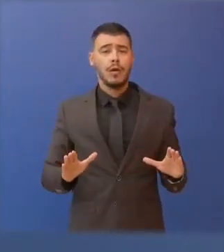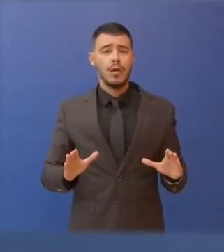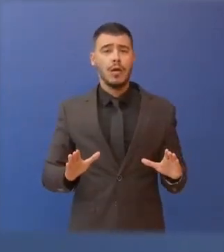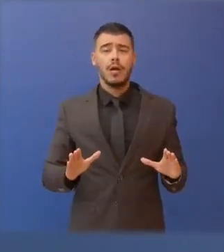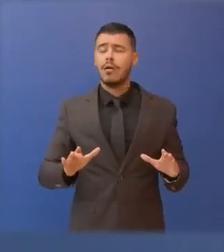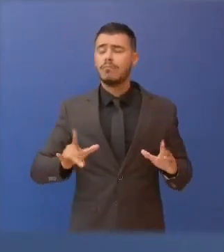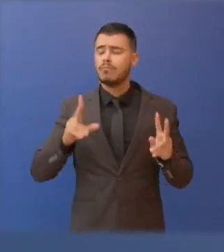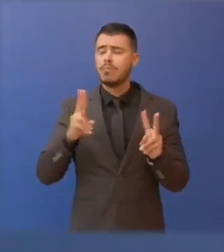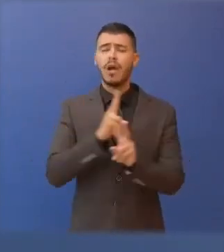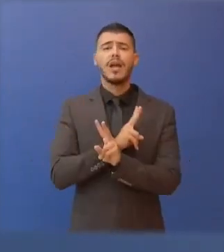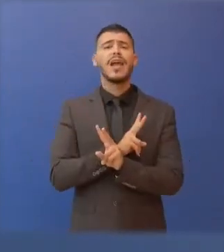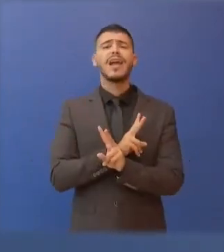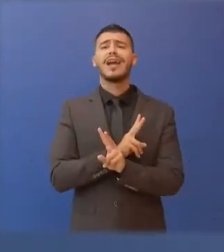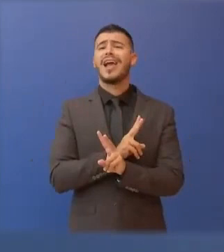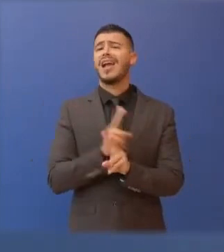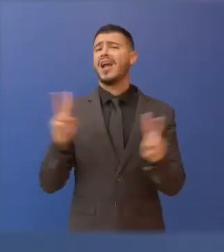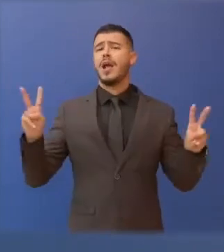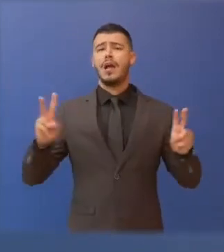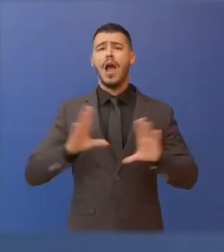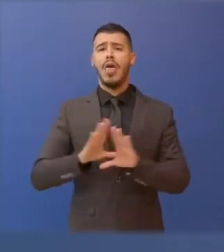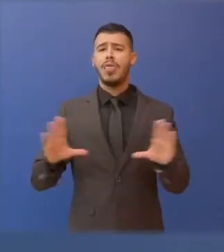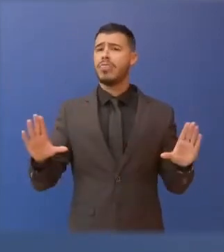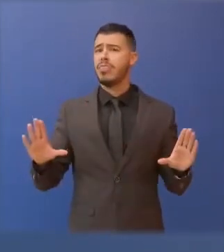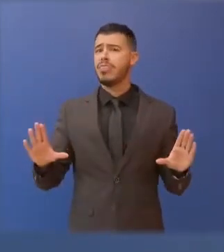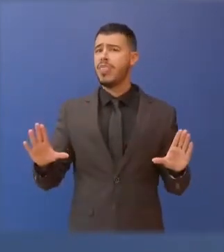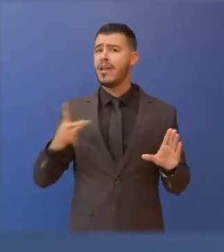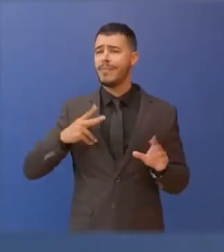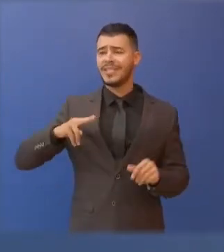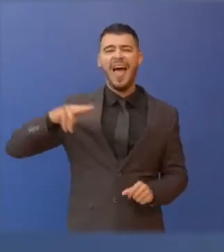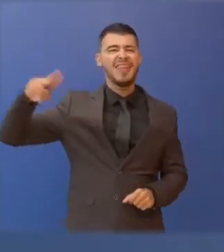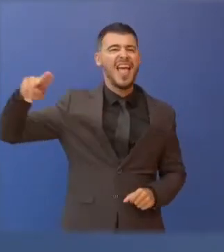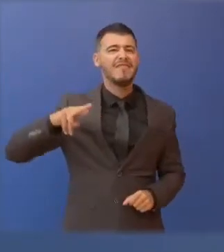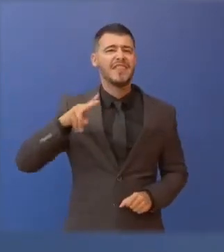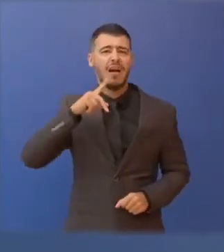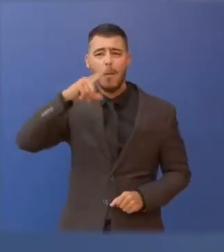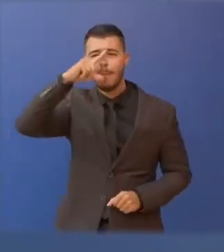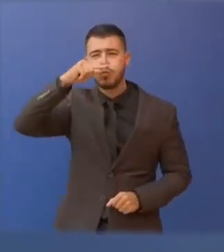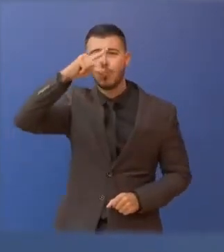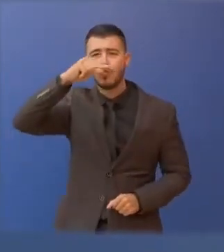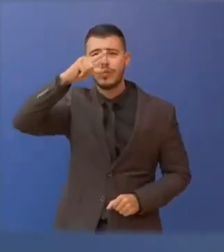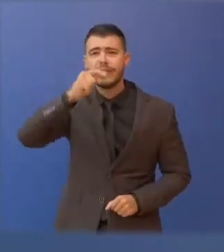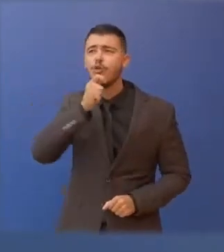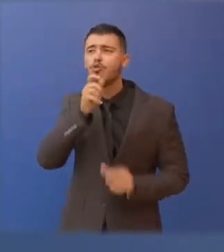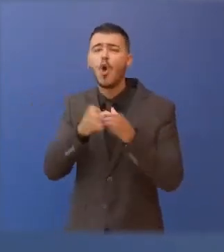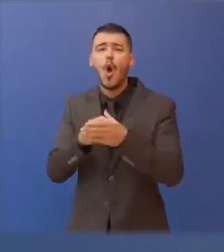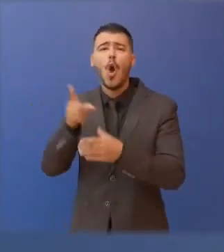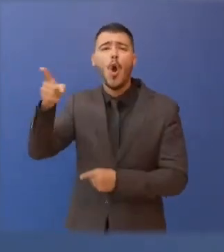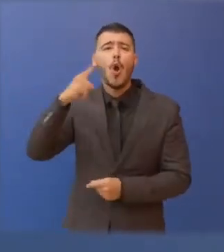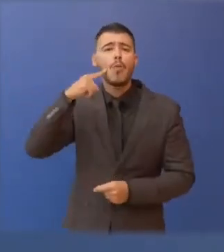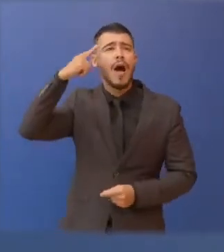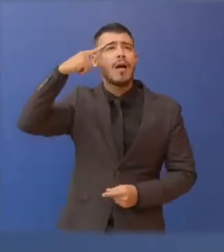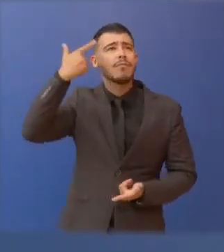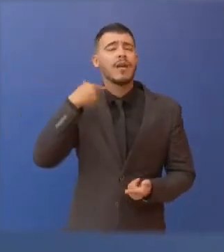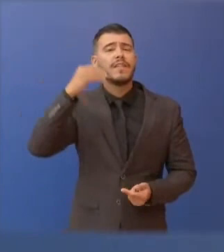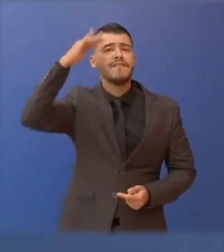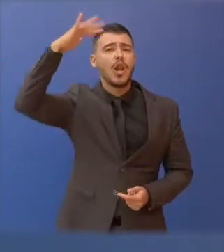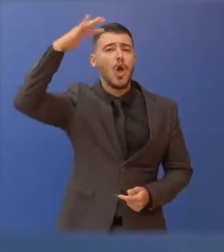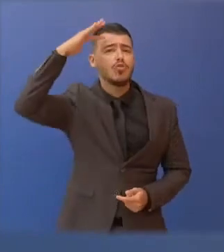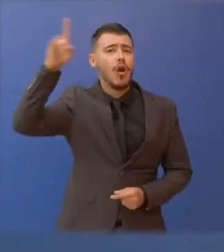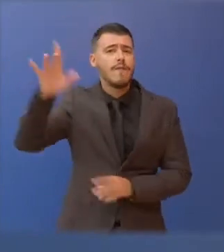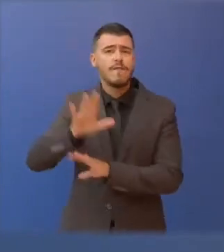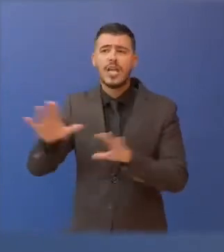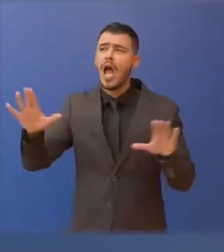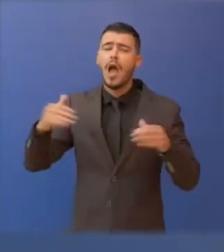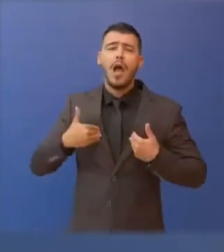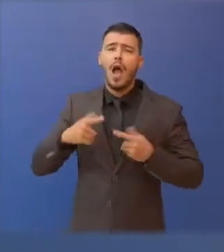σαφήνεια απέναντι στον αναθεωρητισμό και απέναντι στη λογική, την οτροπία και την αντίληψη που έχει για την διεθνή νομιμότητα ο Πρόεδρος